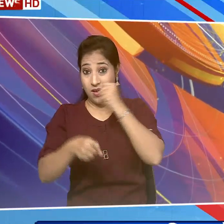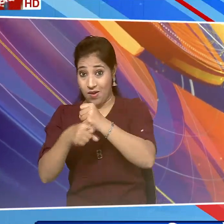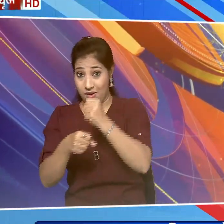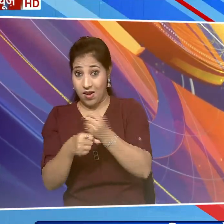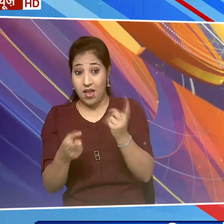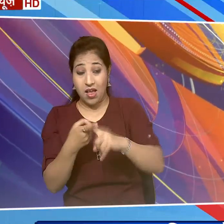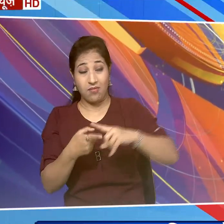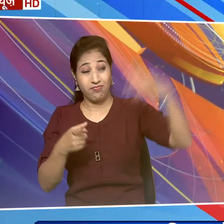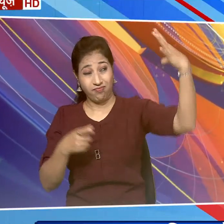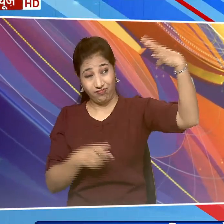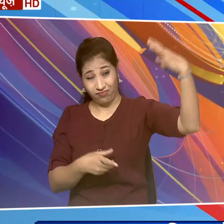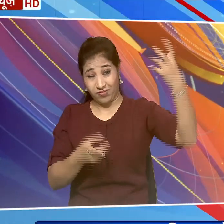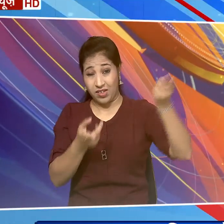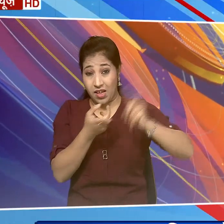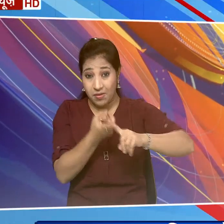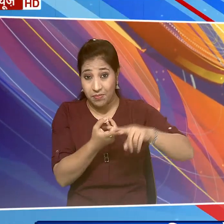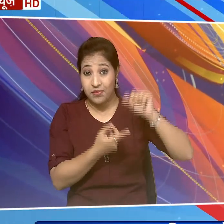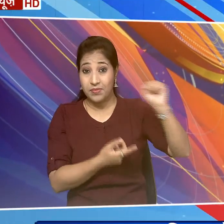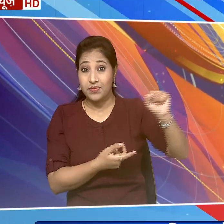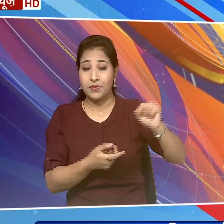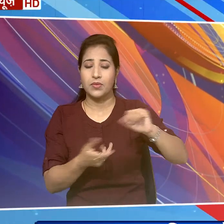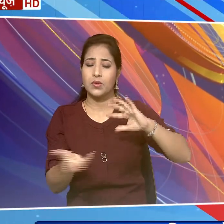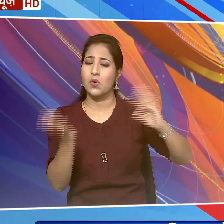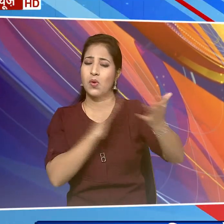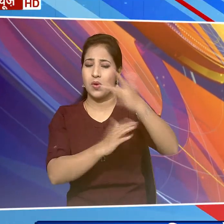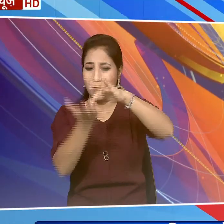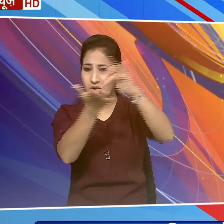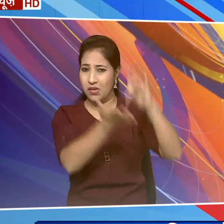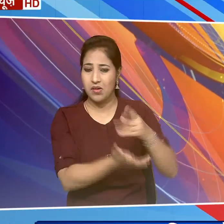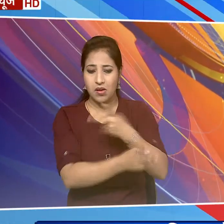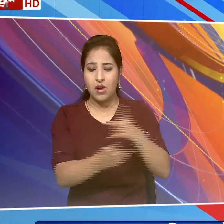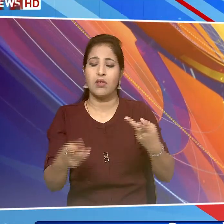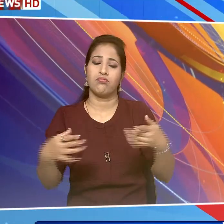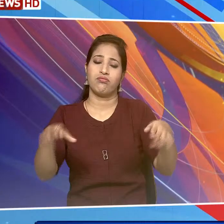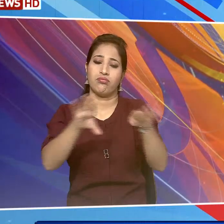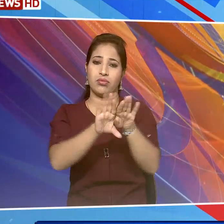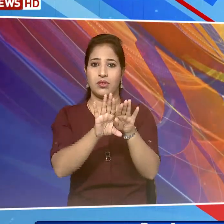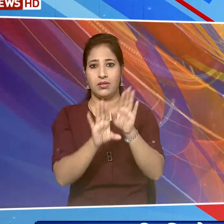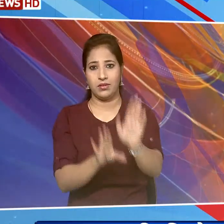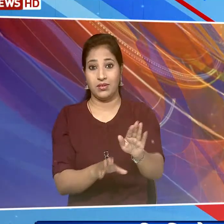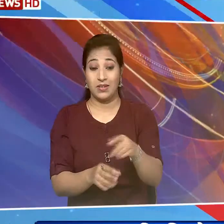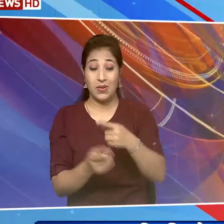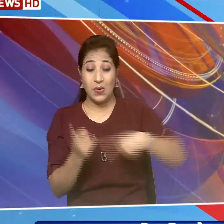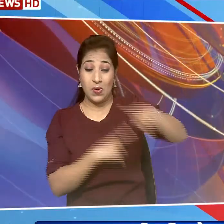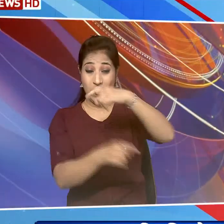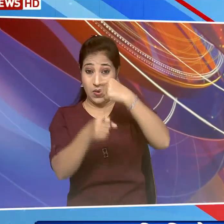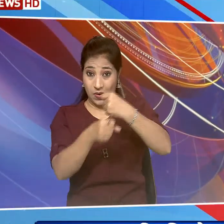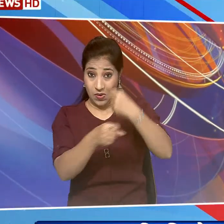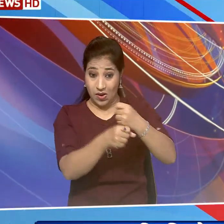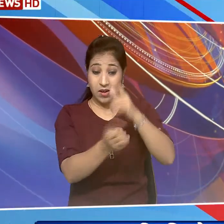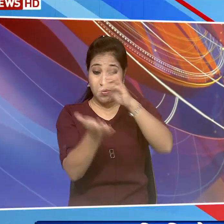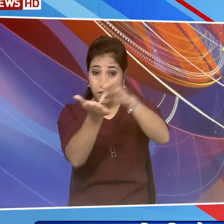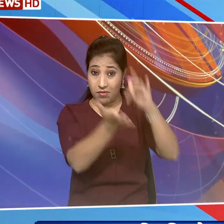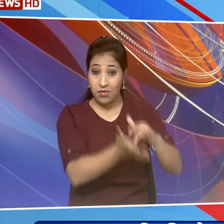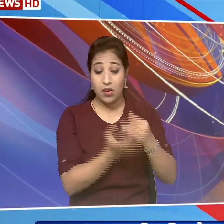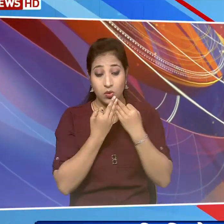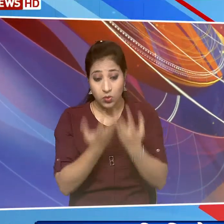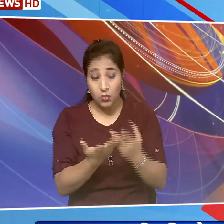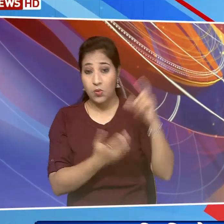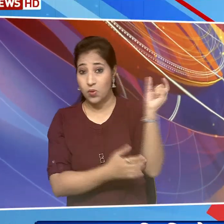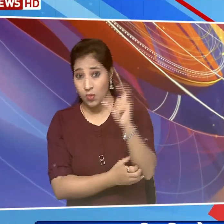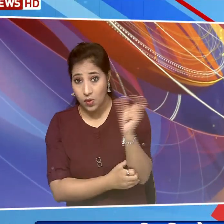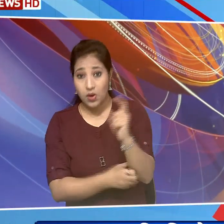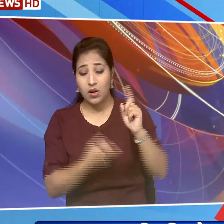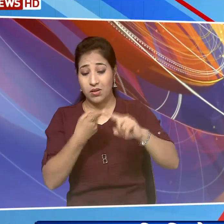सूरिग रहन के कारण आज सारजनिक अवकाश घोशित किया है सभी सरकारी कार्याले, स्कूल कॉलेज,